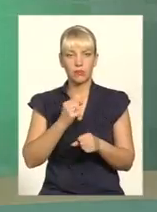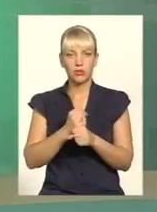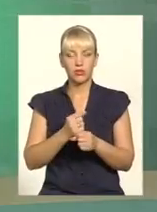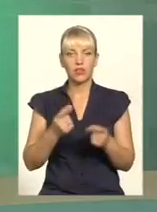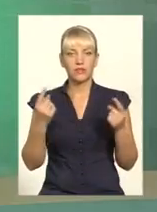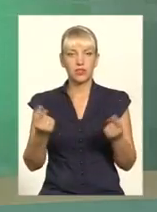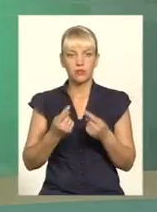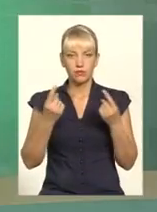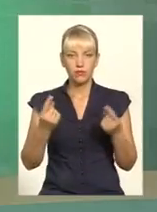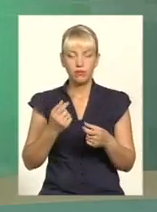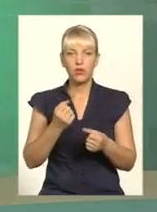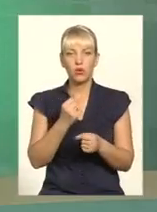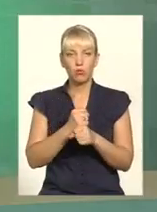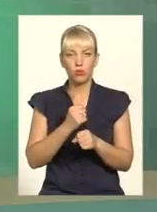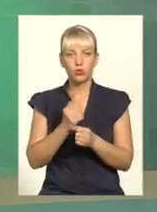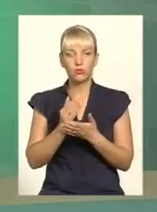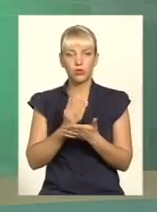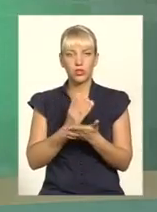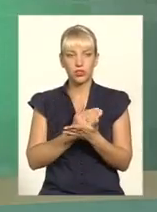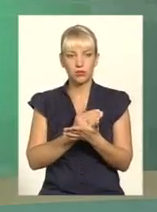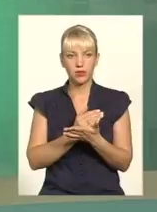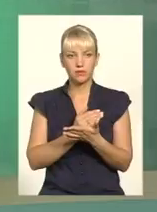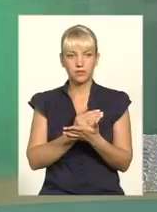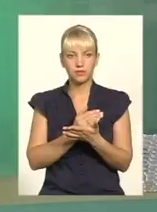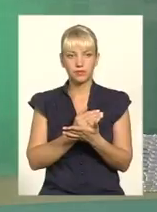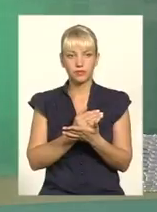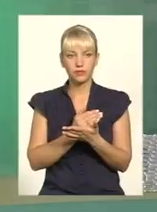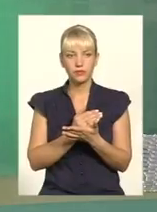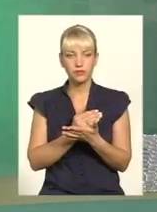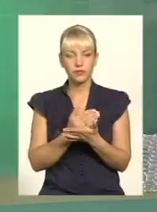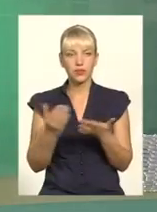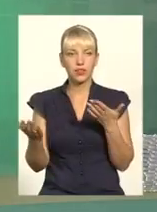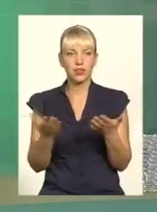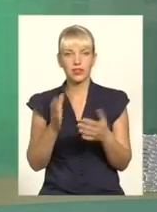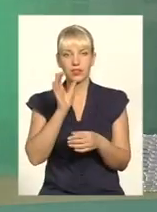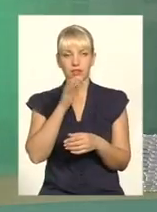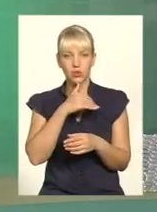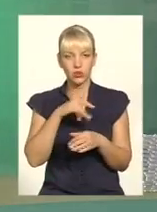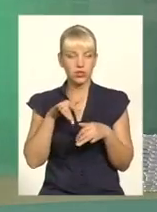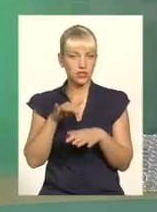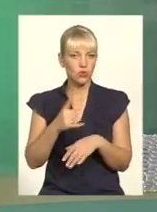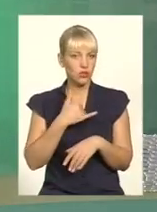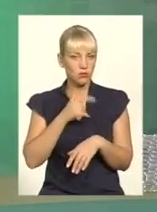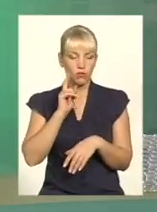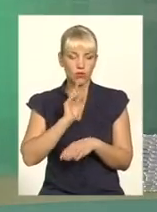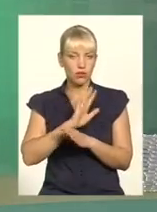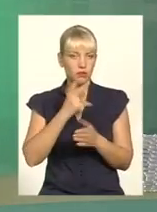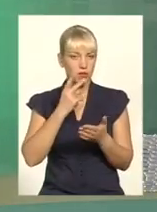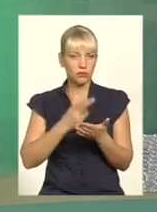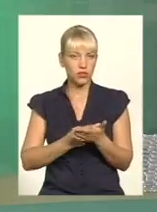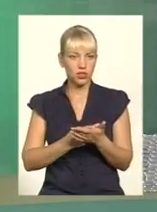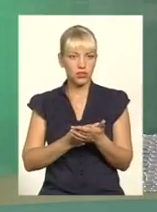робочому режимі на сьогоднішній день. Тобто, якихось серйозних заходів у нас області поки що не передбачається.